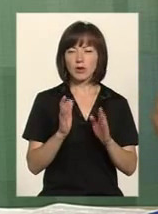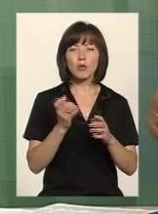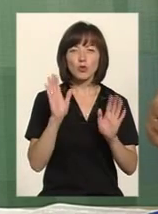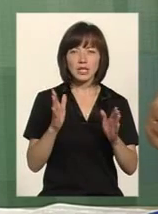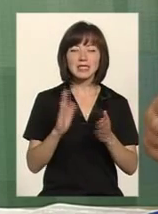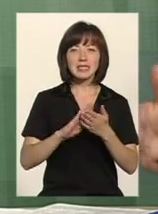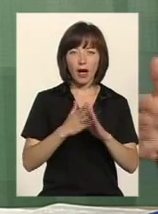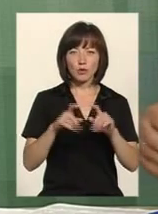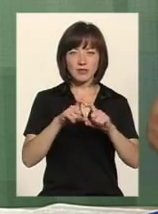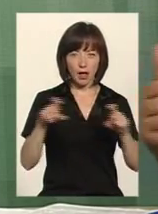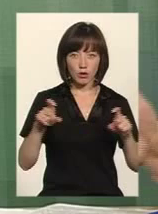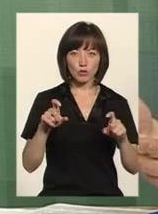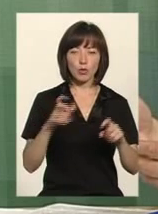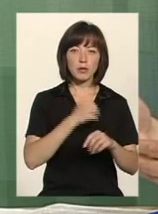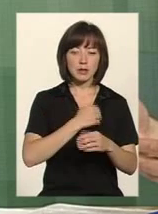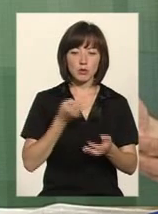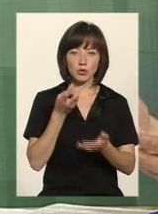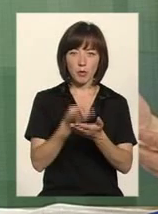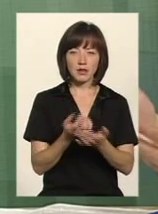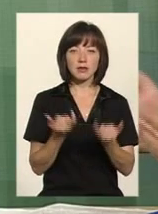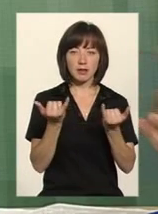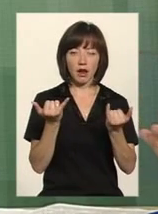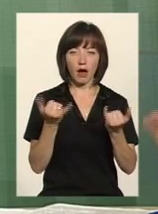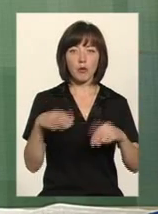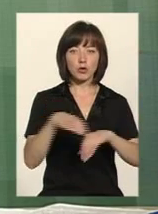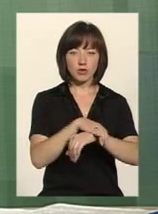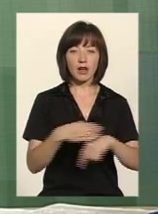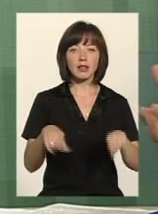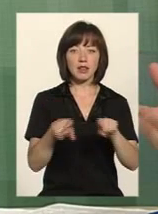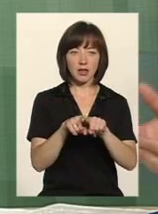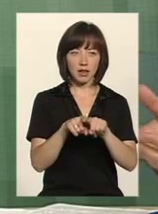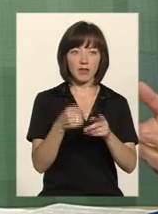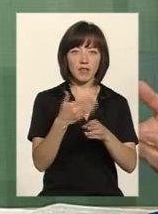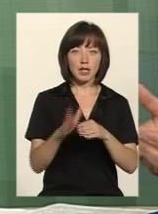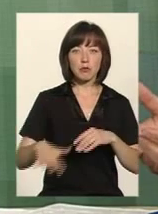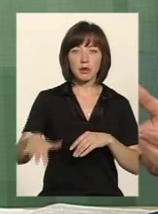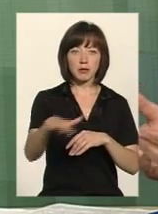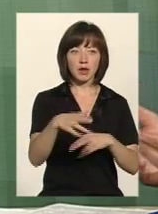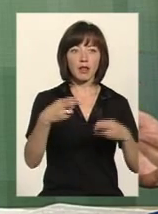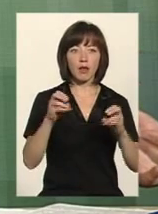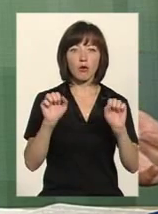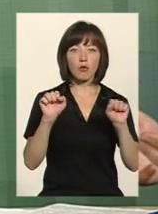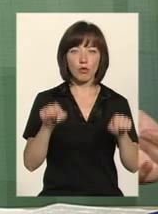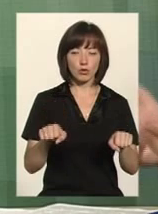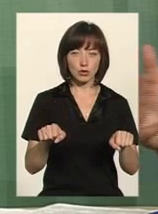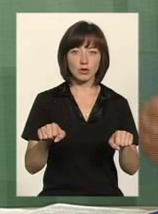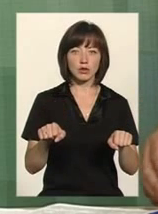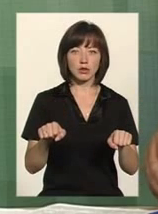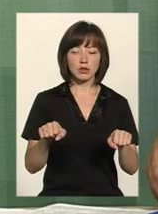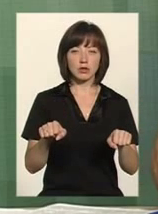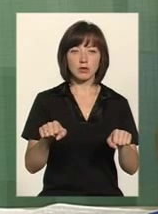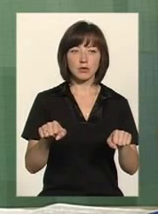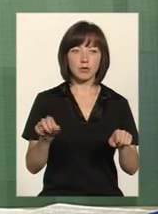бійці туди поступати для протезування. Тут таке виділене приміщення, де вони можуть проходити також